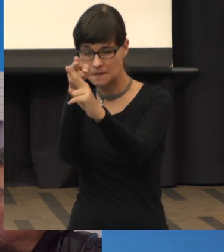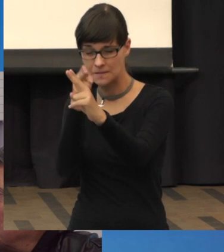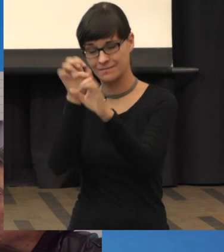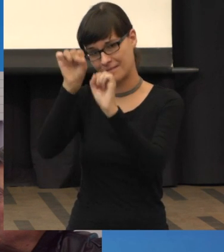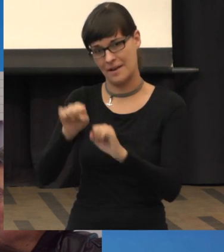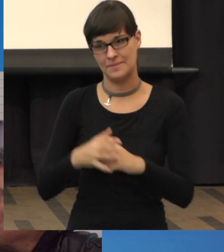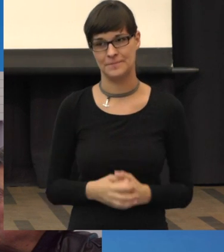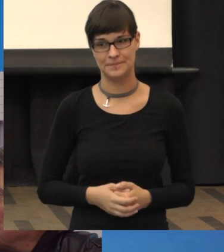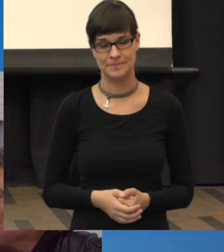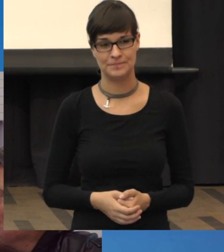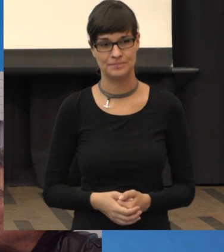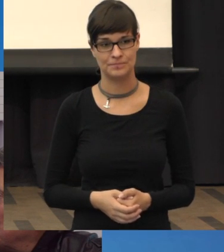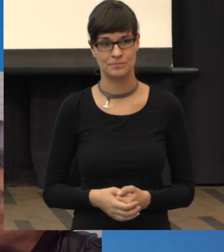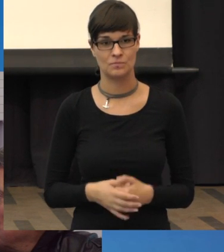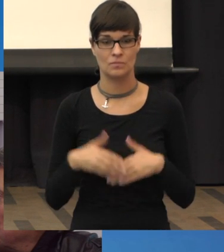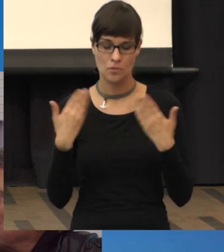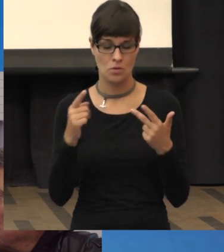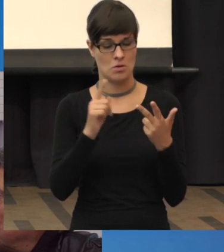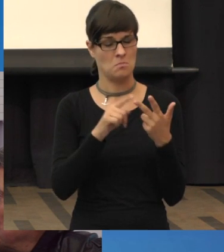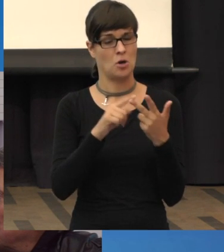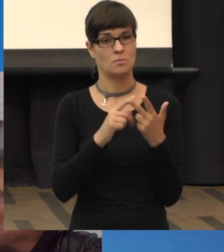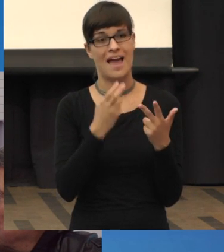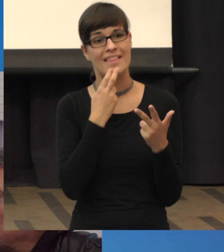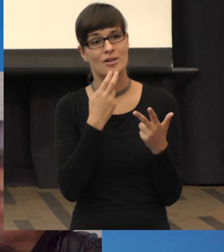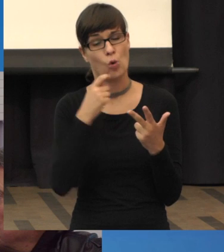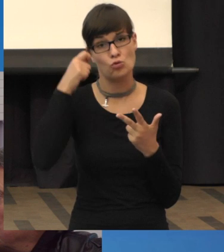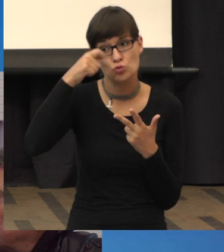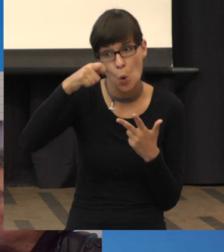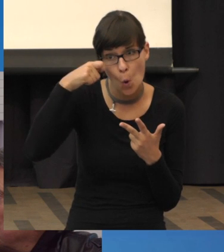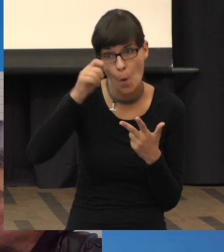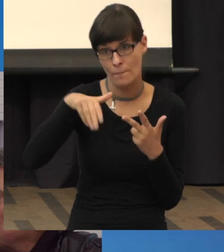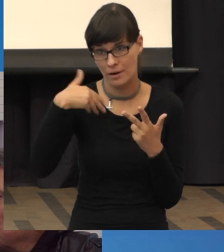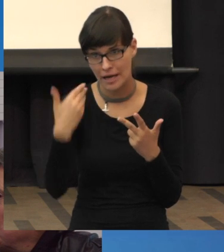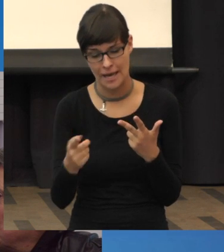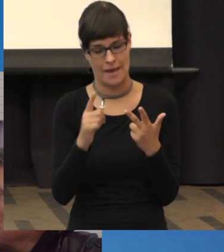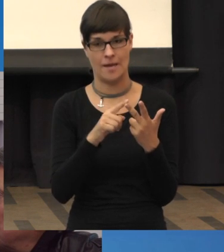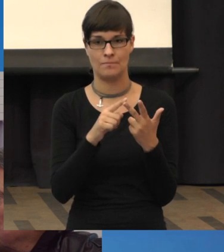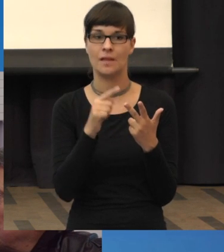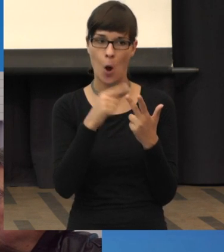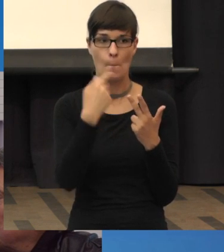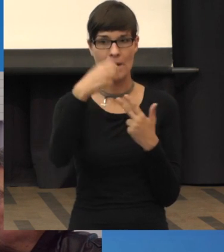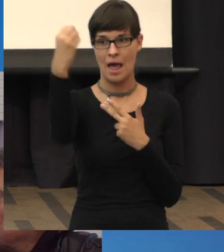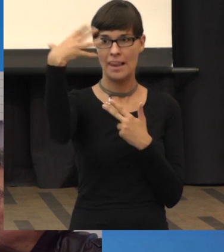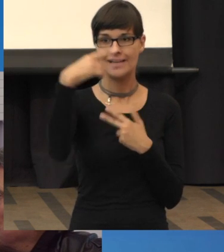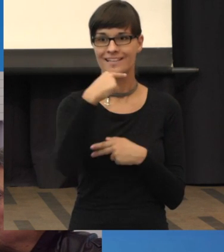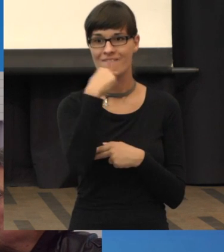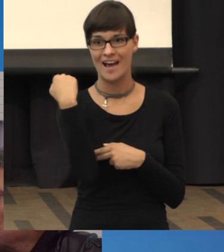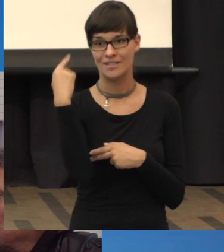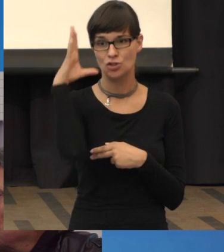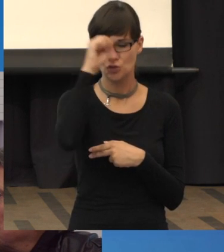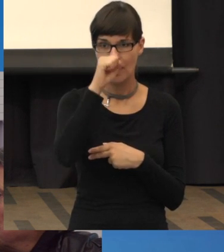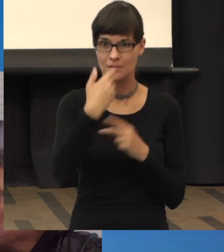Ja, und da gibt es elektronische Luken heutzutage, die auch Kontrast erhöhen können. Zum Beispiel nicht